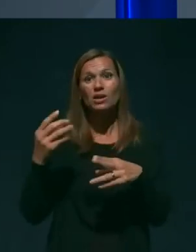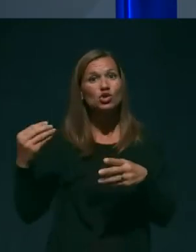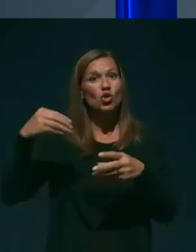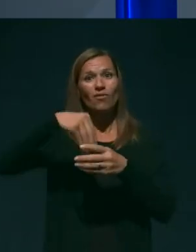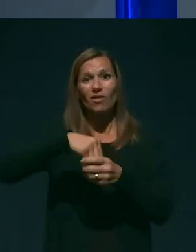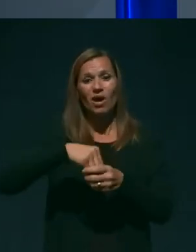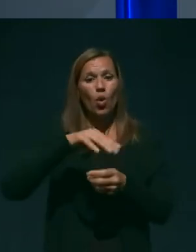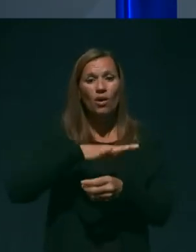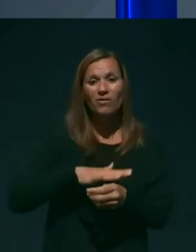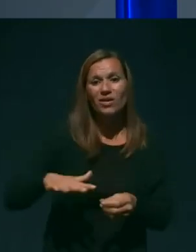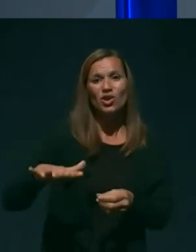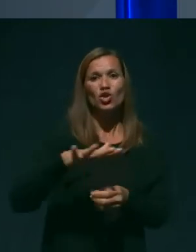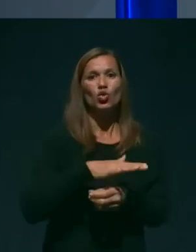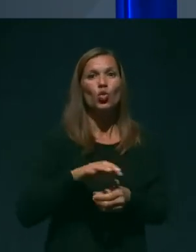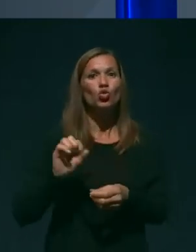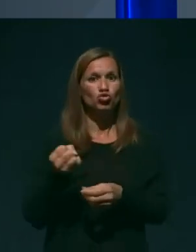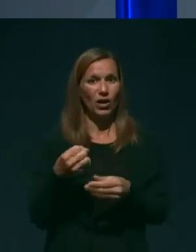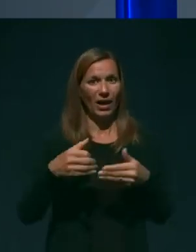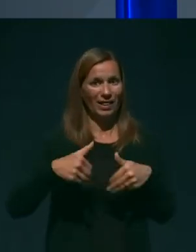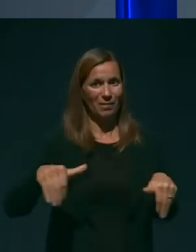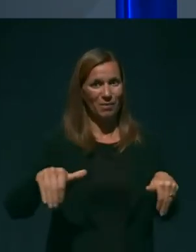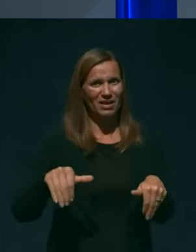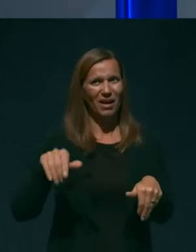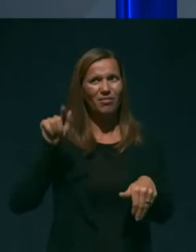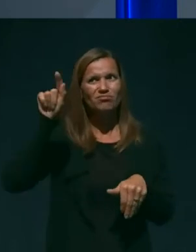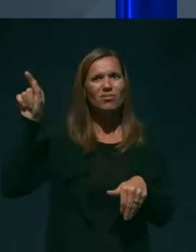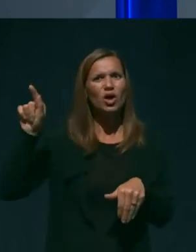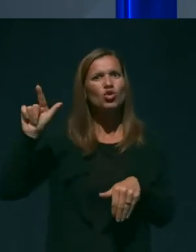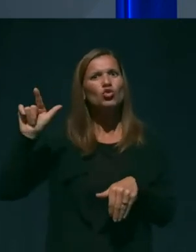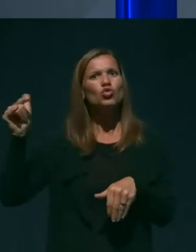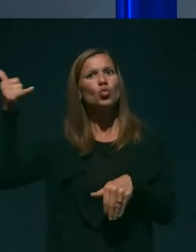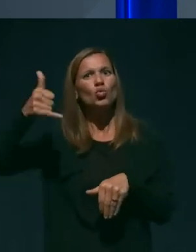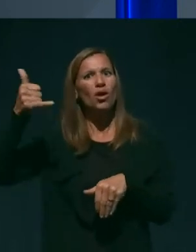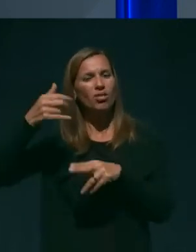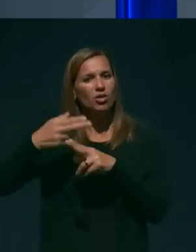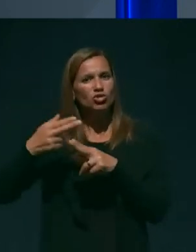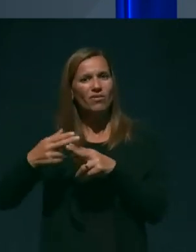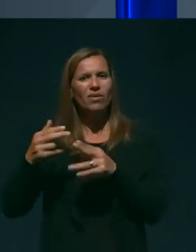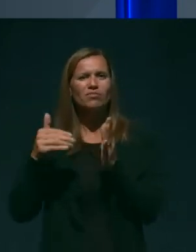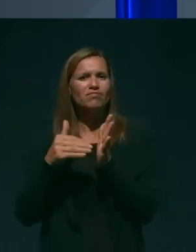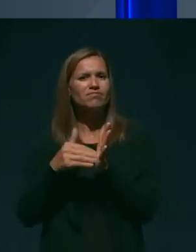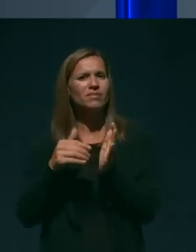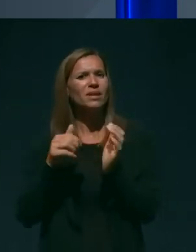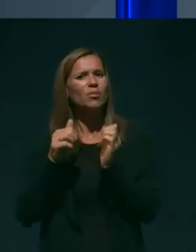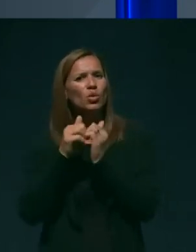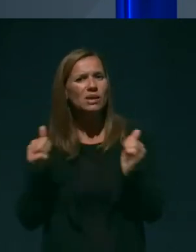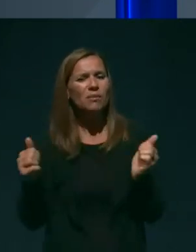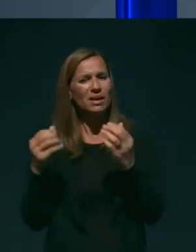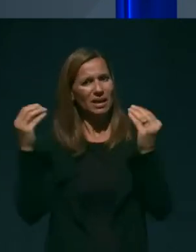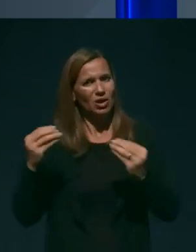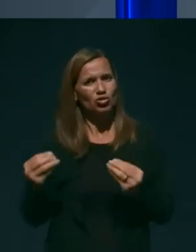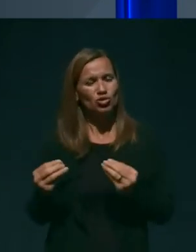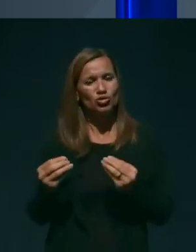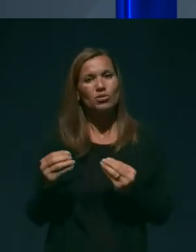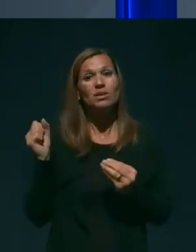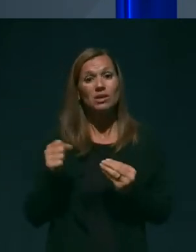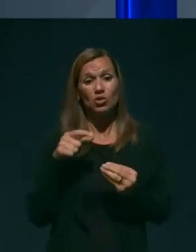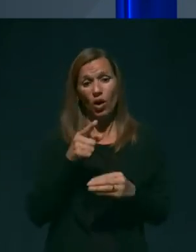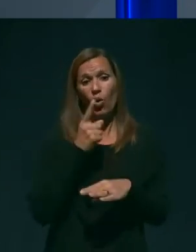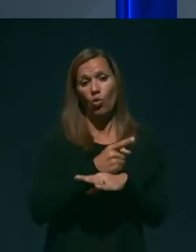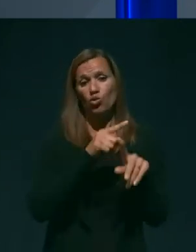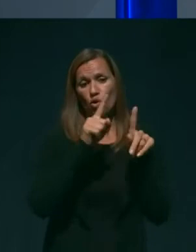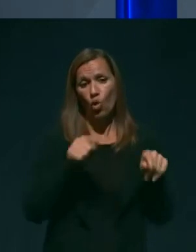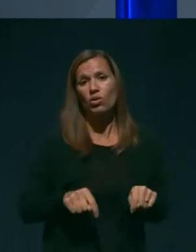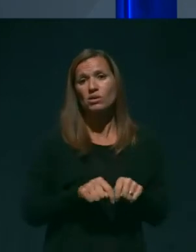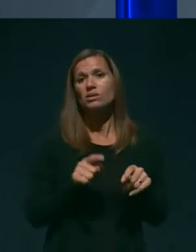in zahtevajo poseben režim. Zato se ta odlok lahko tudi pogosto spremenja, glede na to, da